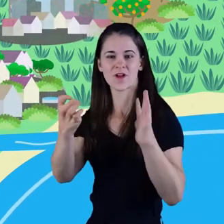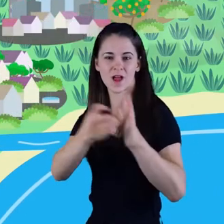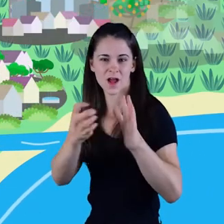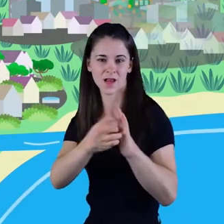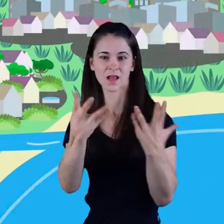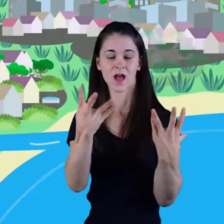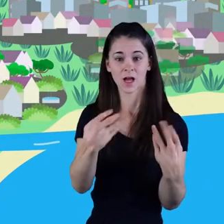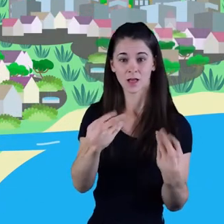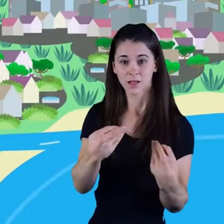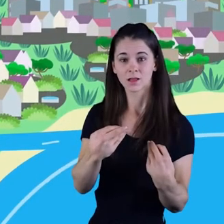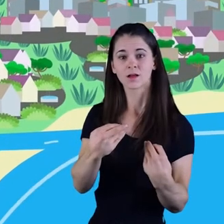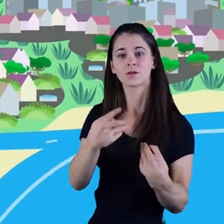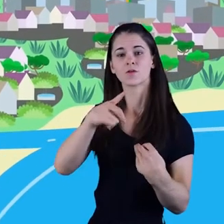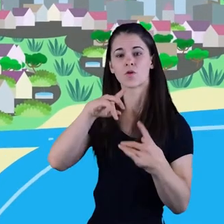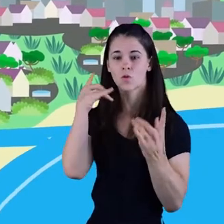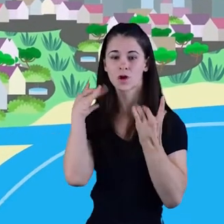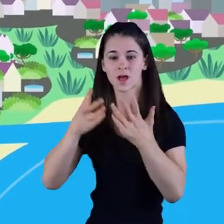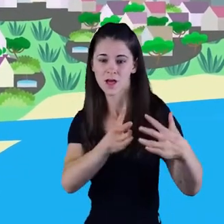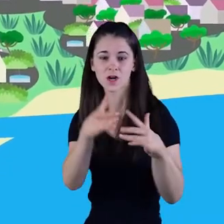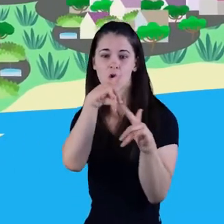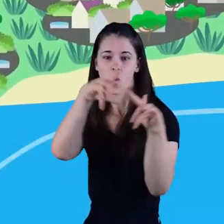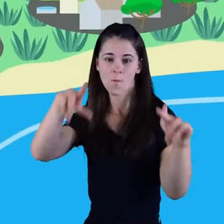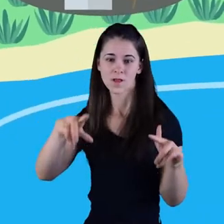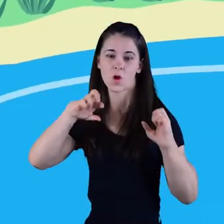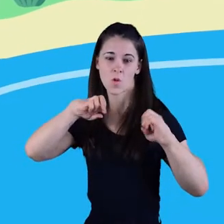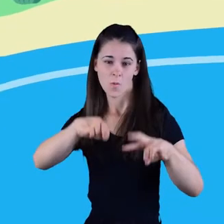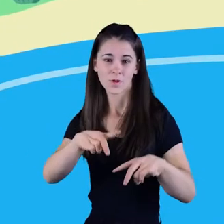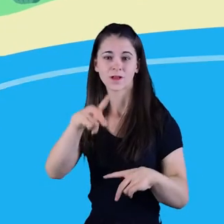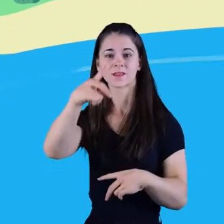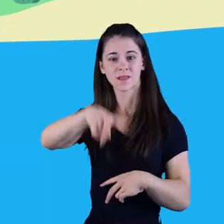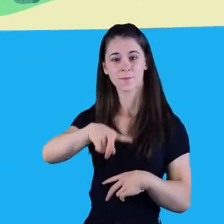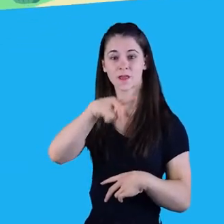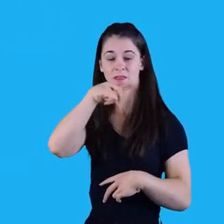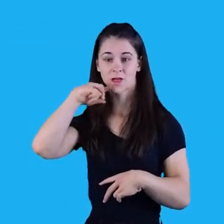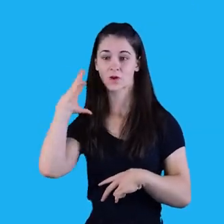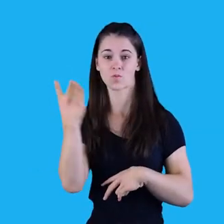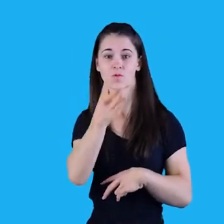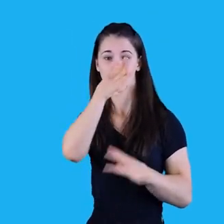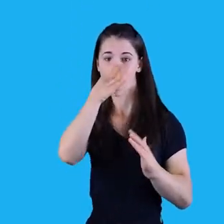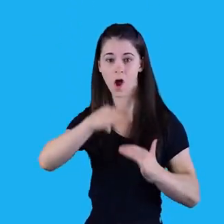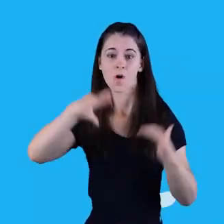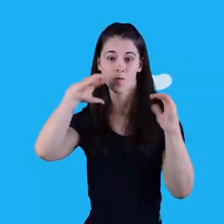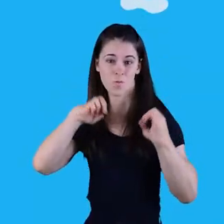quantitat i degradar els nostres rius i zones humides a més d'agreujar els danys causats per inundacions.